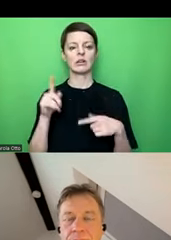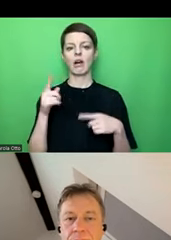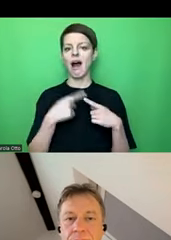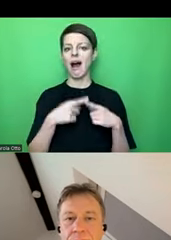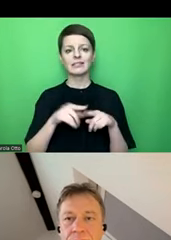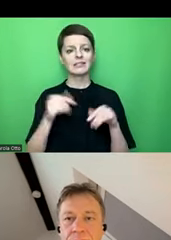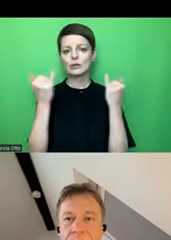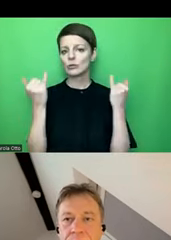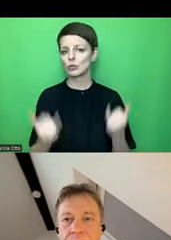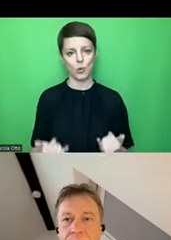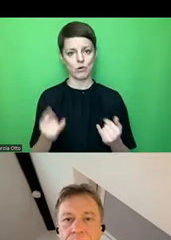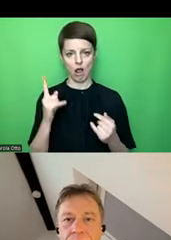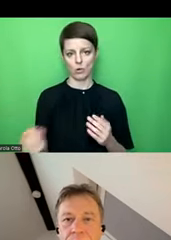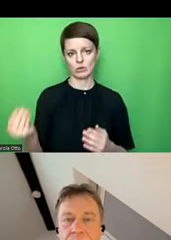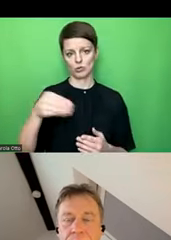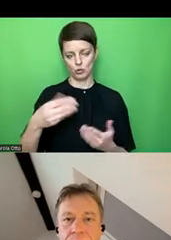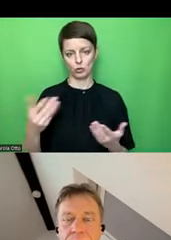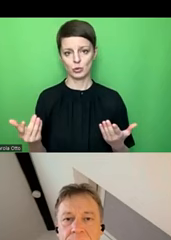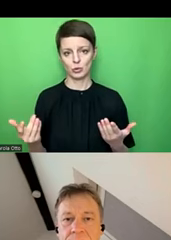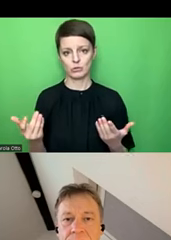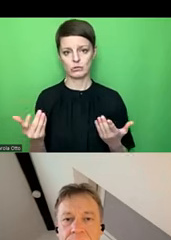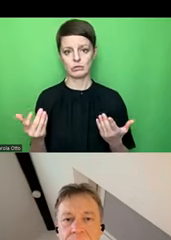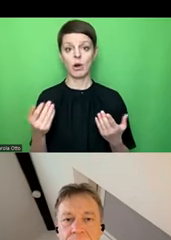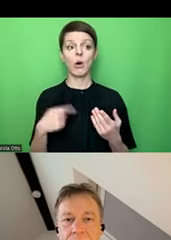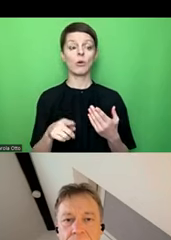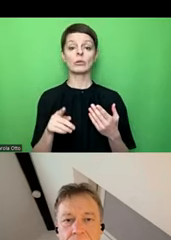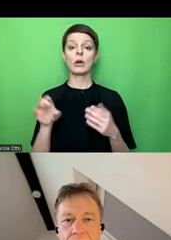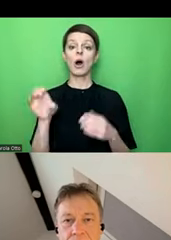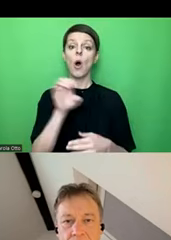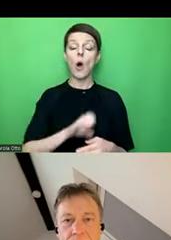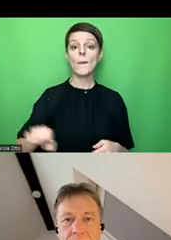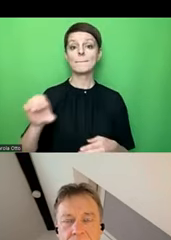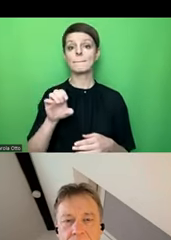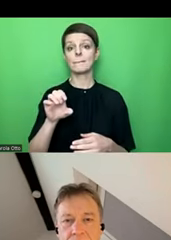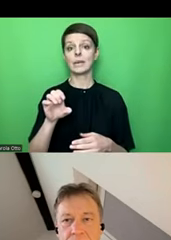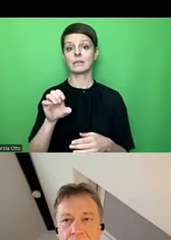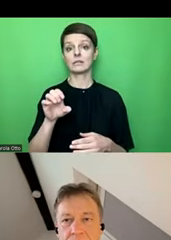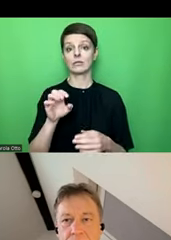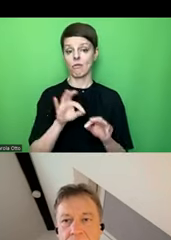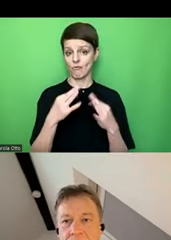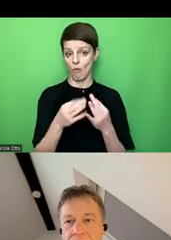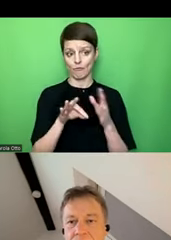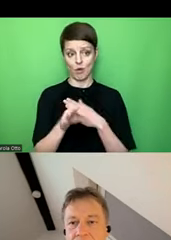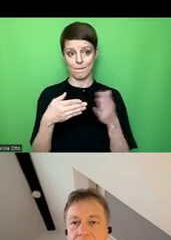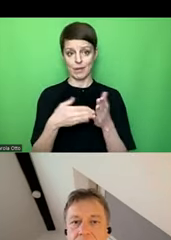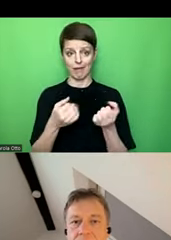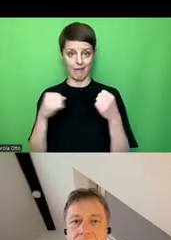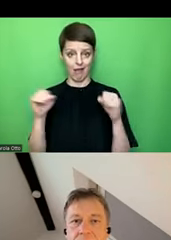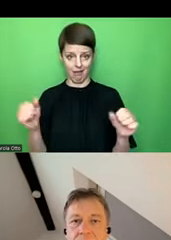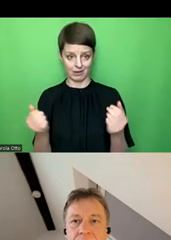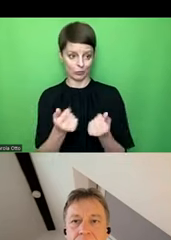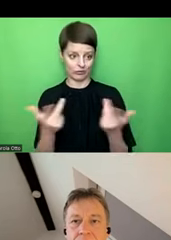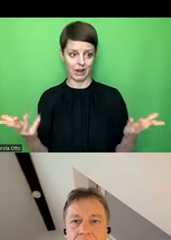Institutionen auch und dem Europäischen Forum für Barrierefreiheit und